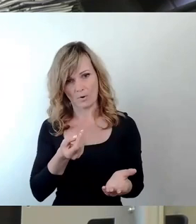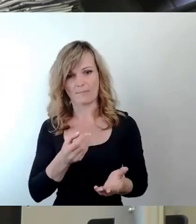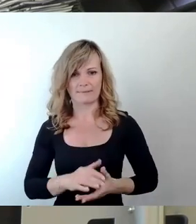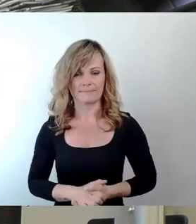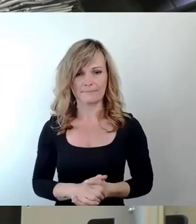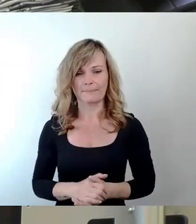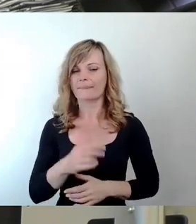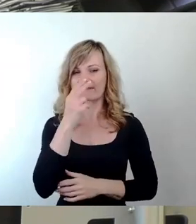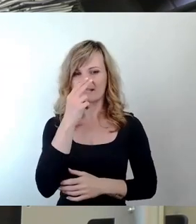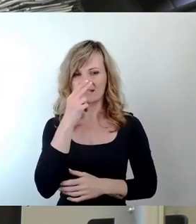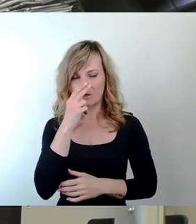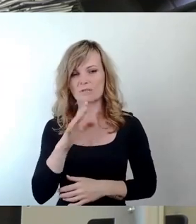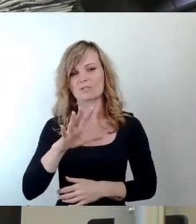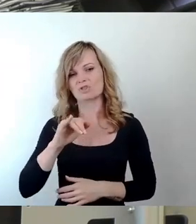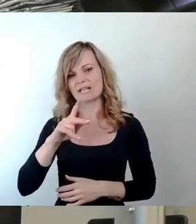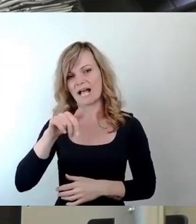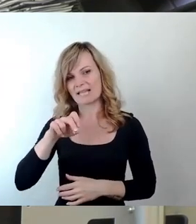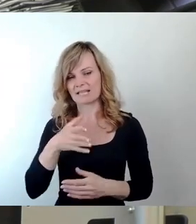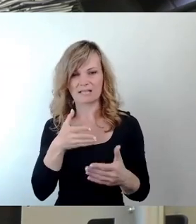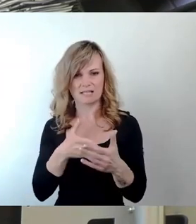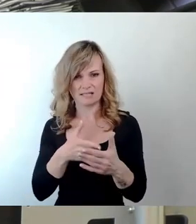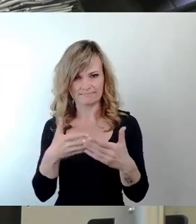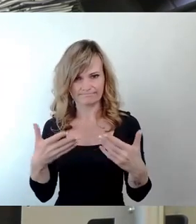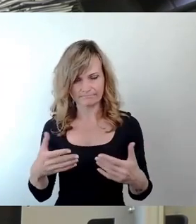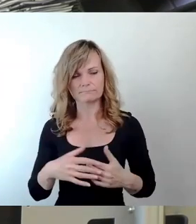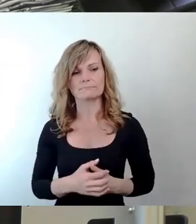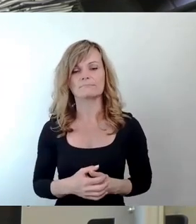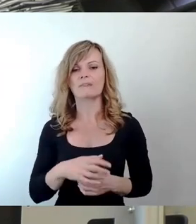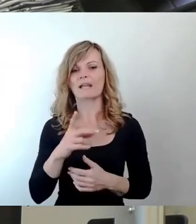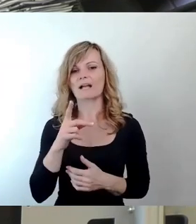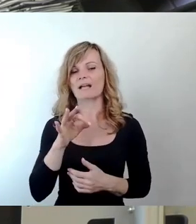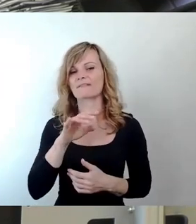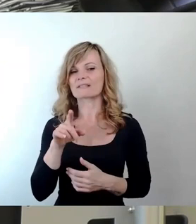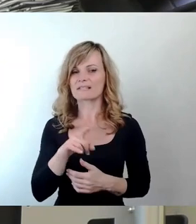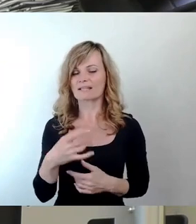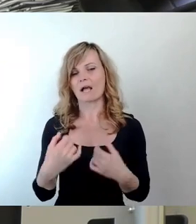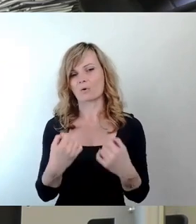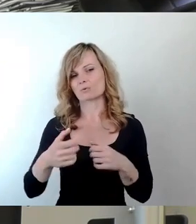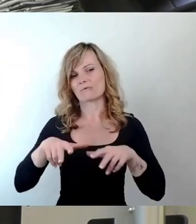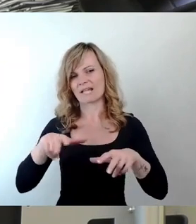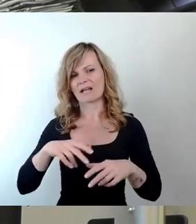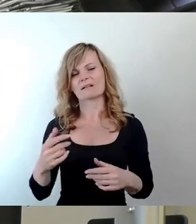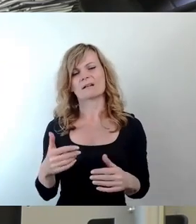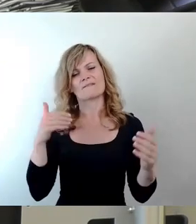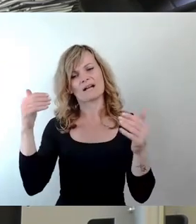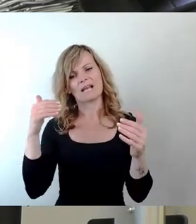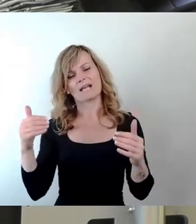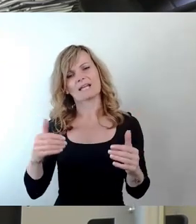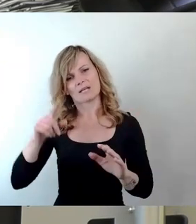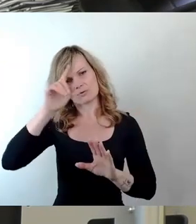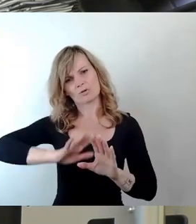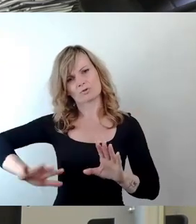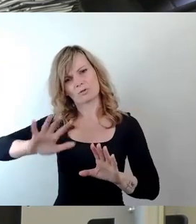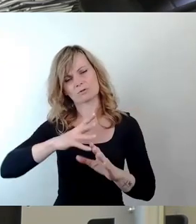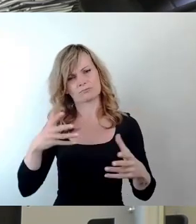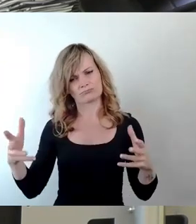Schikanen aus, die angesprochen wurden? Der Kfz-Verkehr ist auch im nationalen Vergleich mit am schnellsten unterwegs, wo